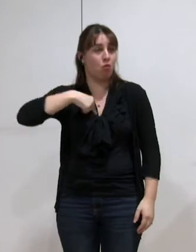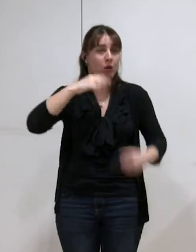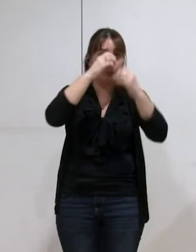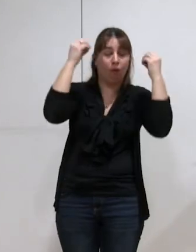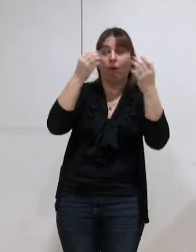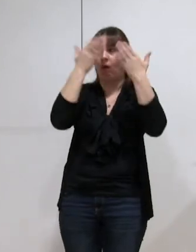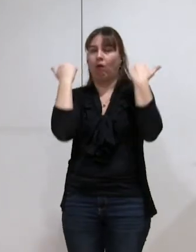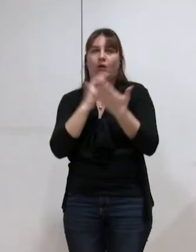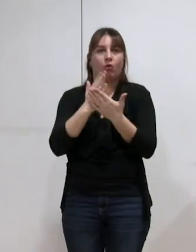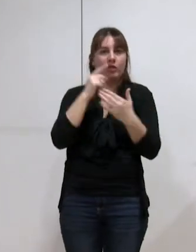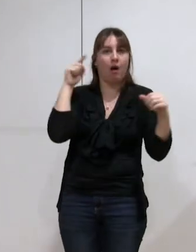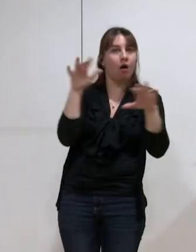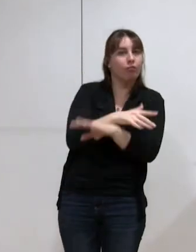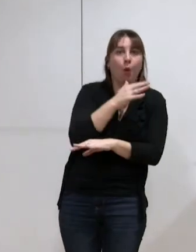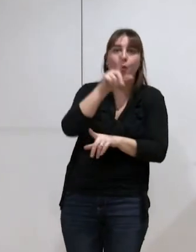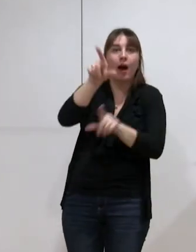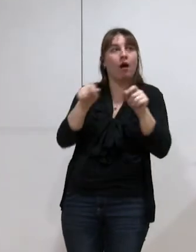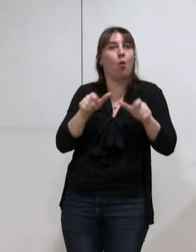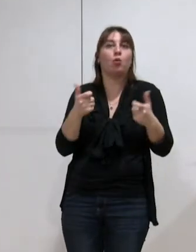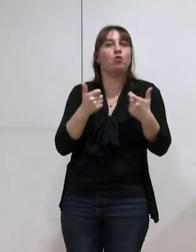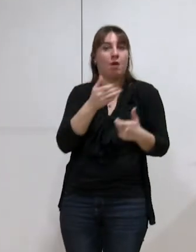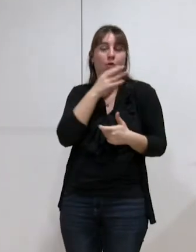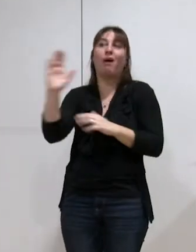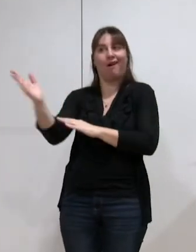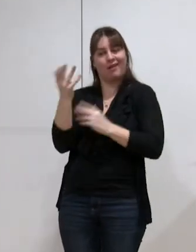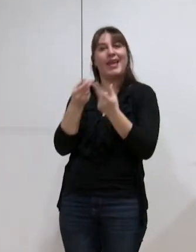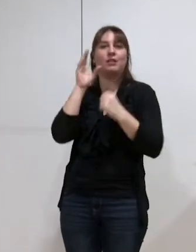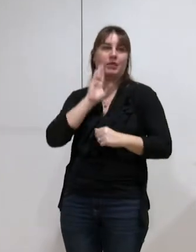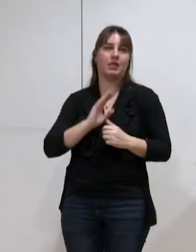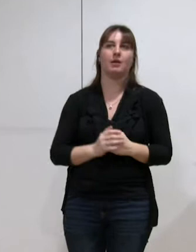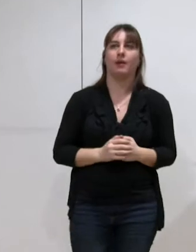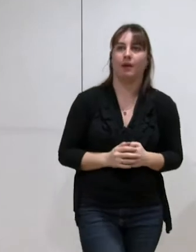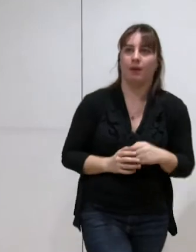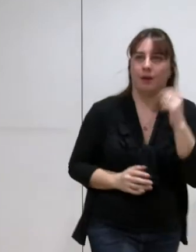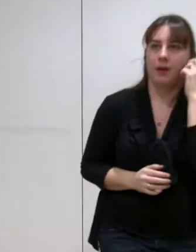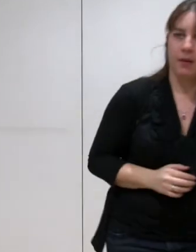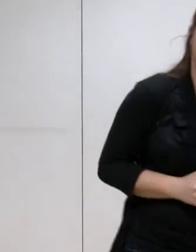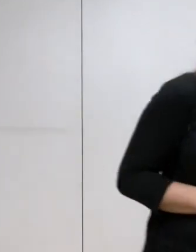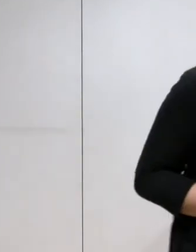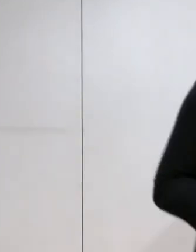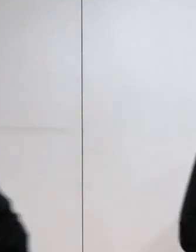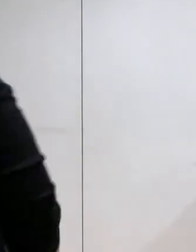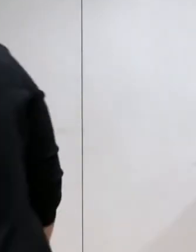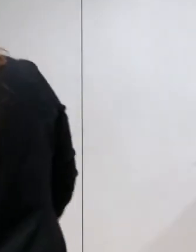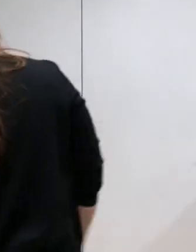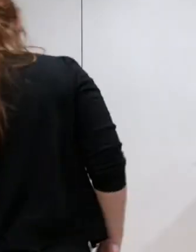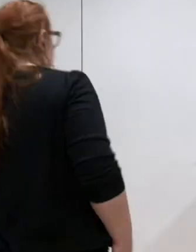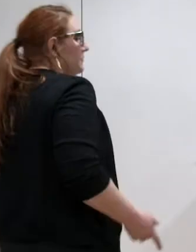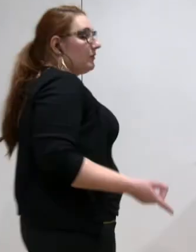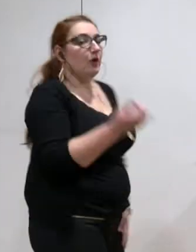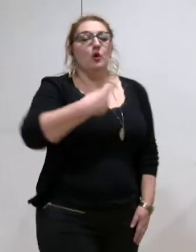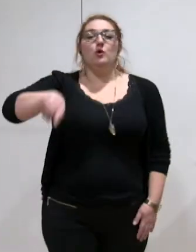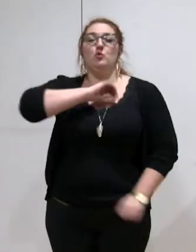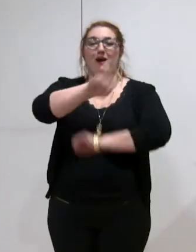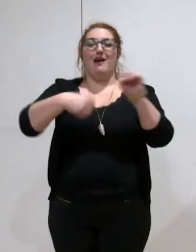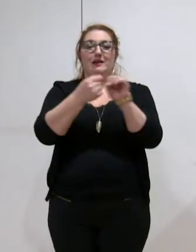capables de voir, d'évaluer et de contrôler. Alors nous ne sommes pas membres de la CLEC parce que nous n'avons fait que 8% en 2014, mais si un jour